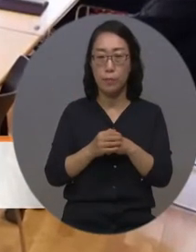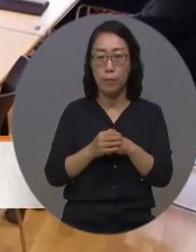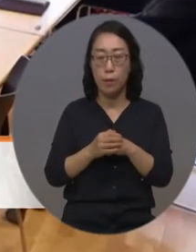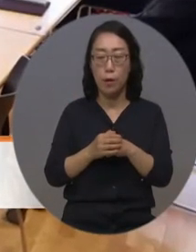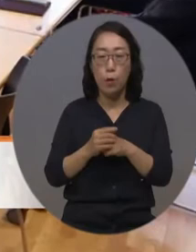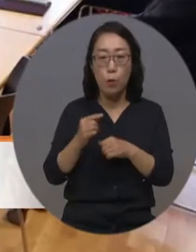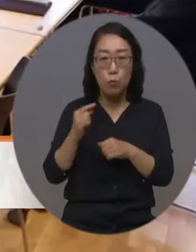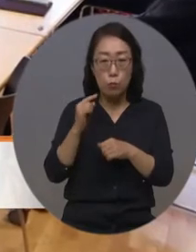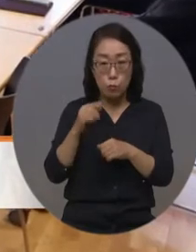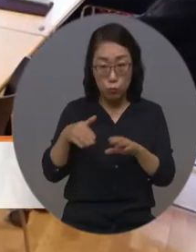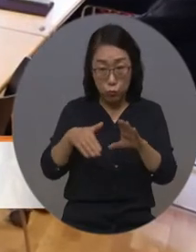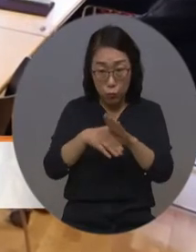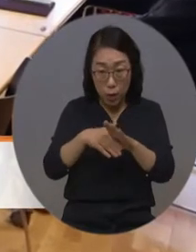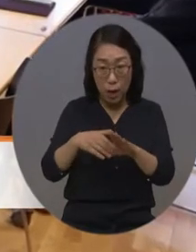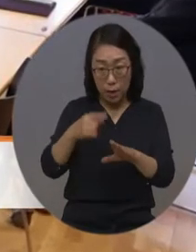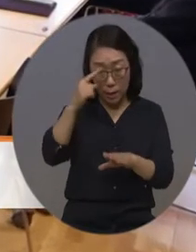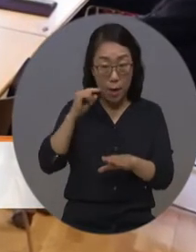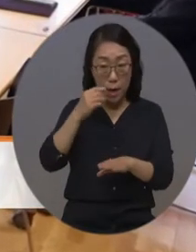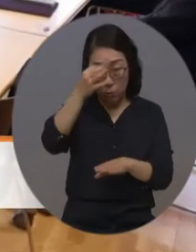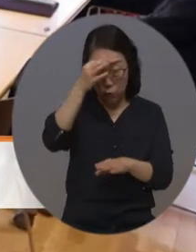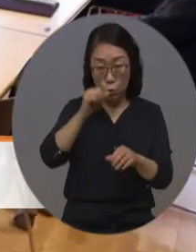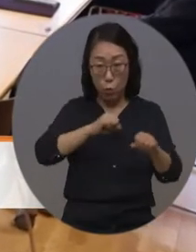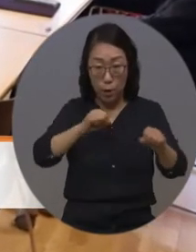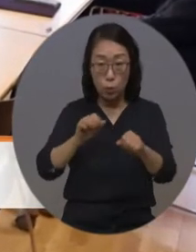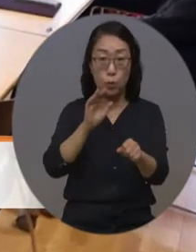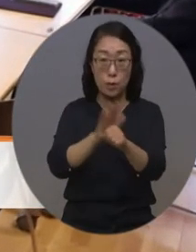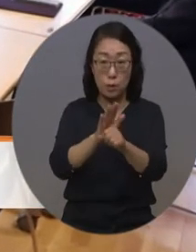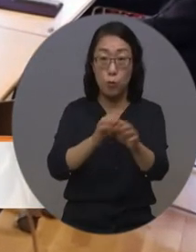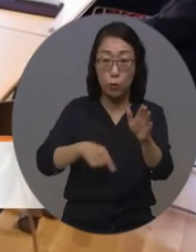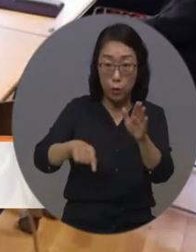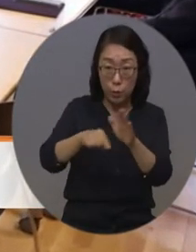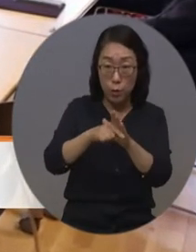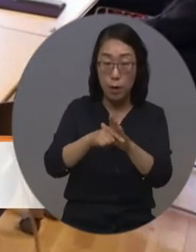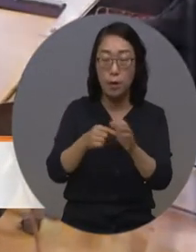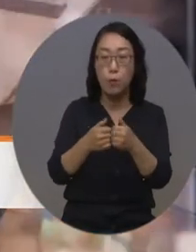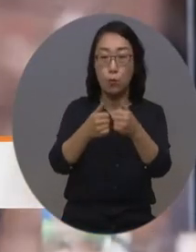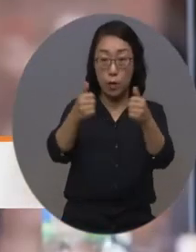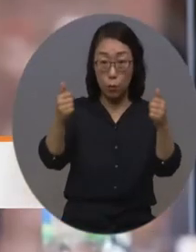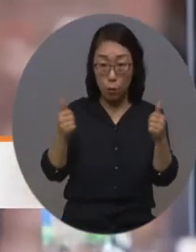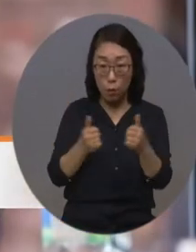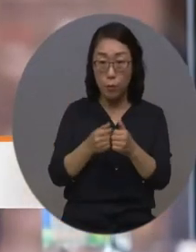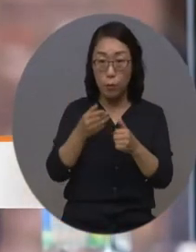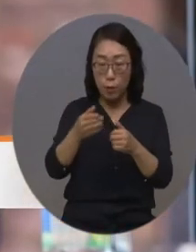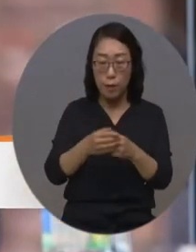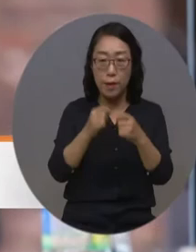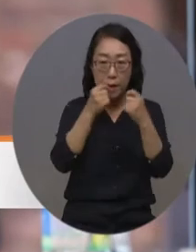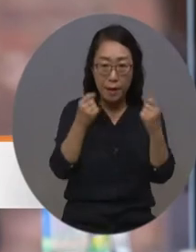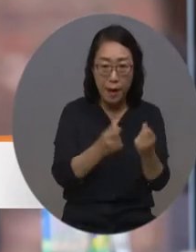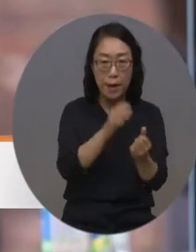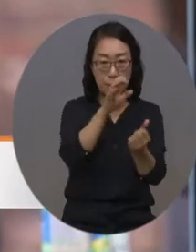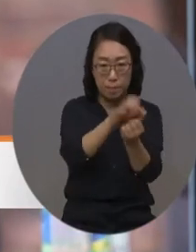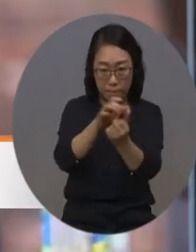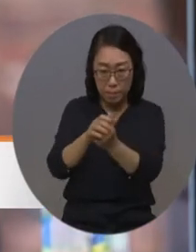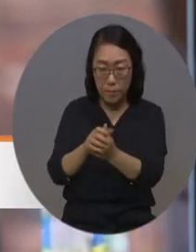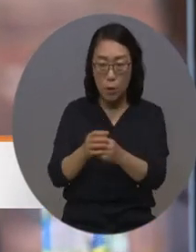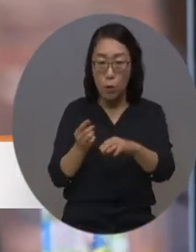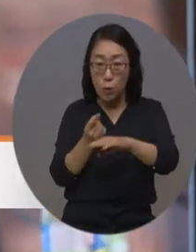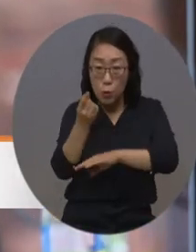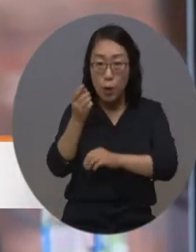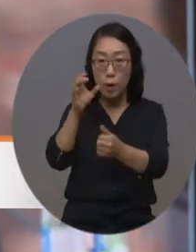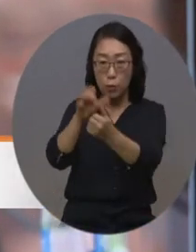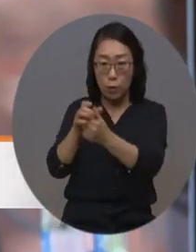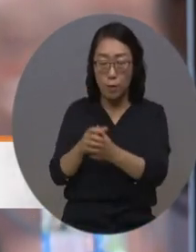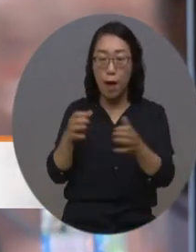문화예술활동지원에 관한 법률에 따라 출범한 장애예술인지원위원회는 민간위촉위원과 당연직위원